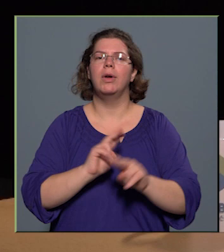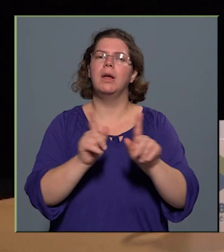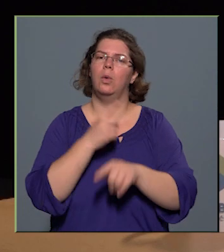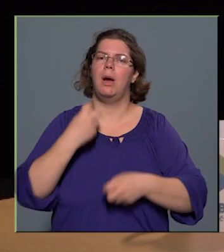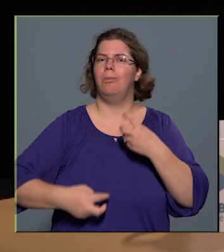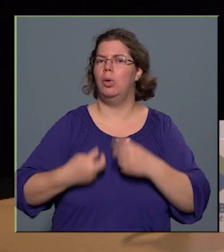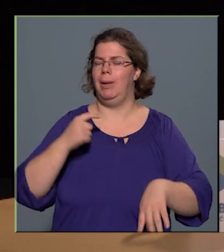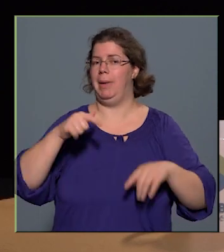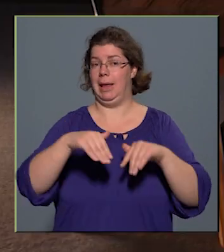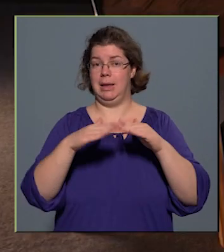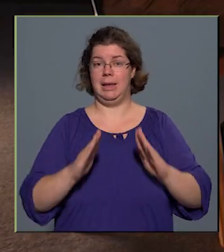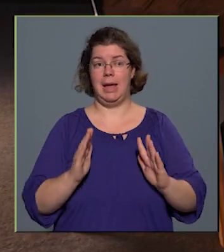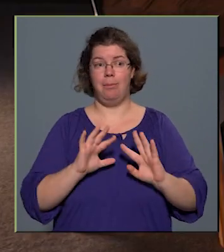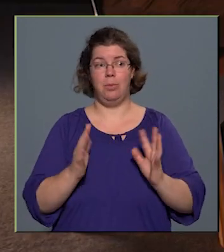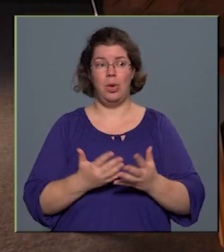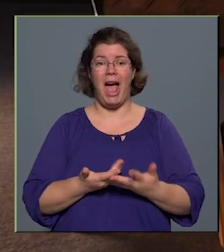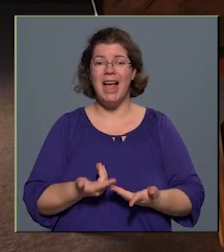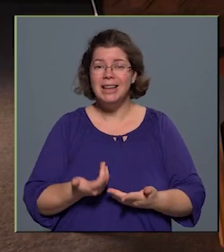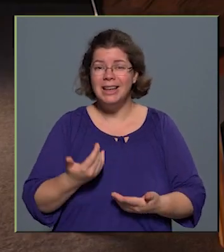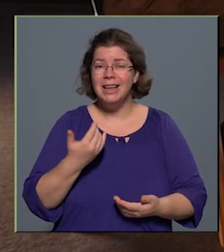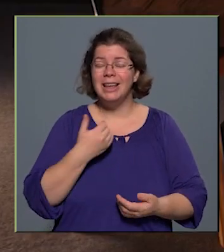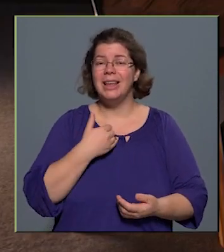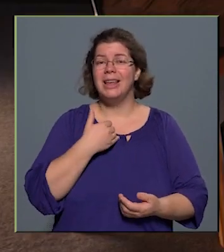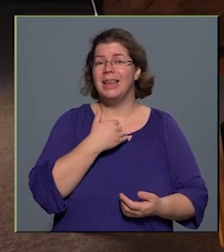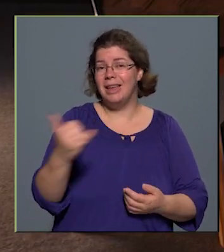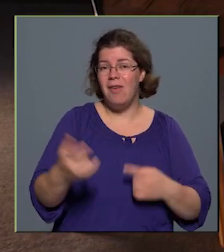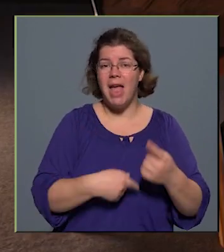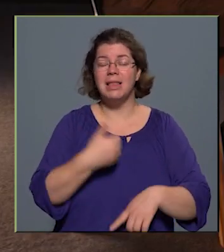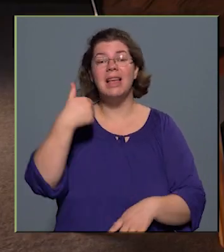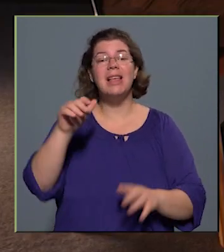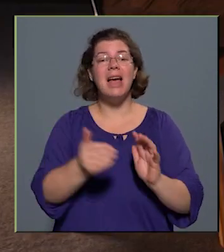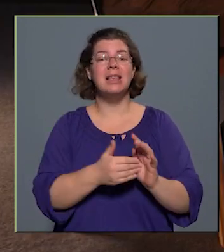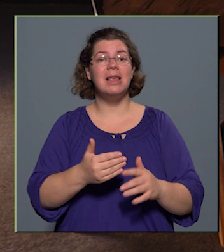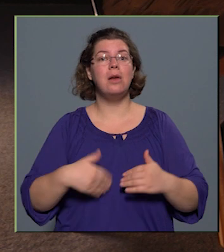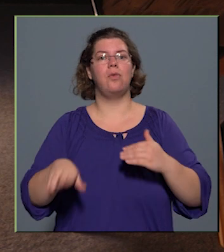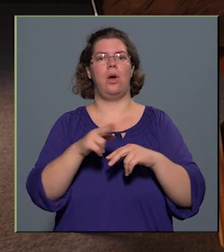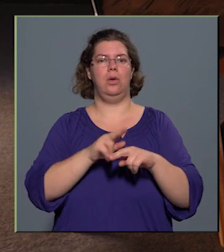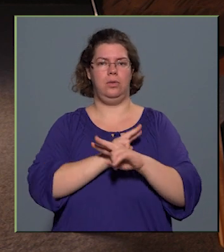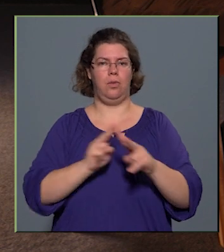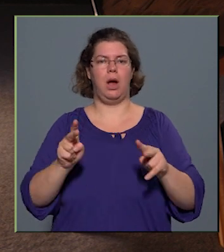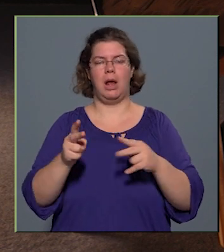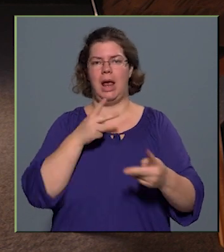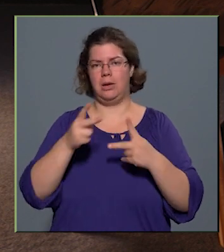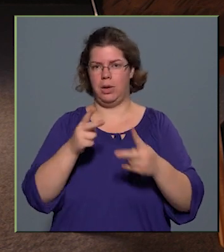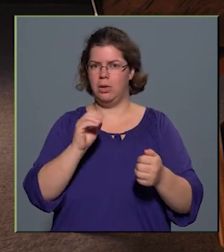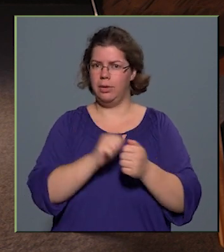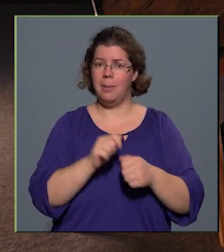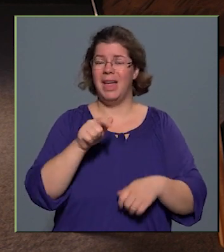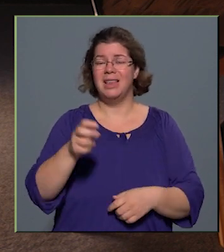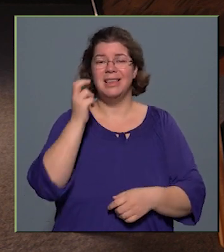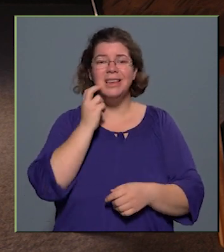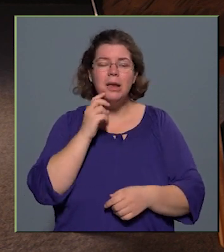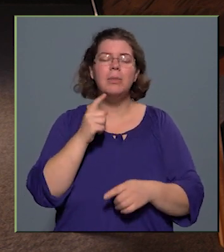ez az épület érvente 100 ezer fölött van a látogatók száma, és ebbe ez az intézmény egy kicsit talán